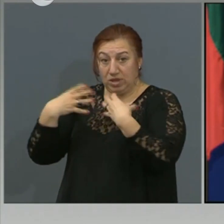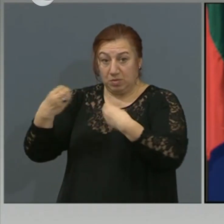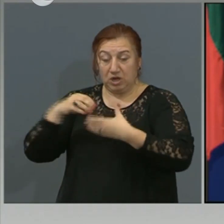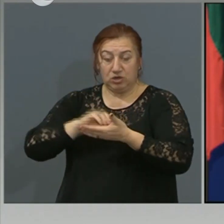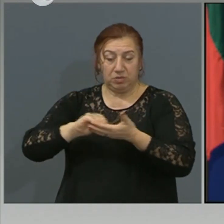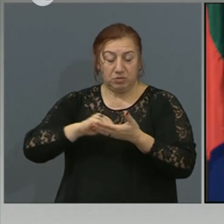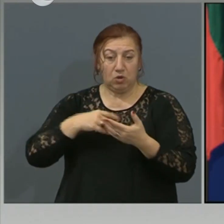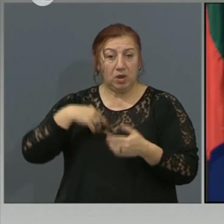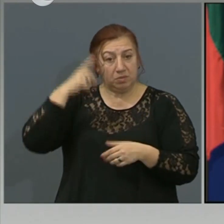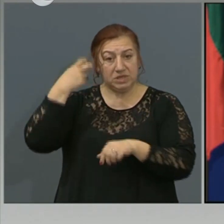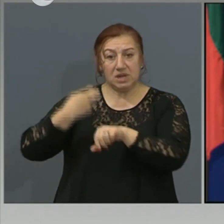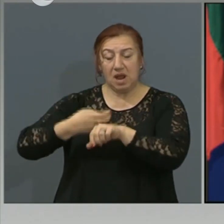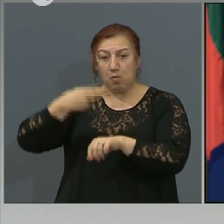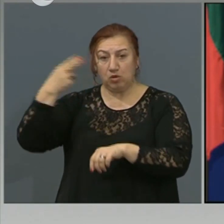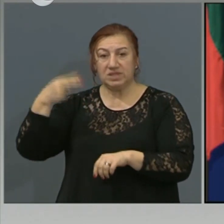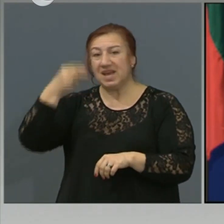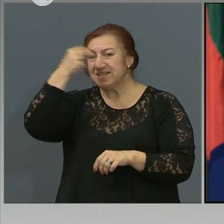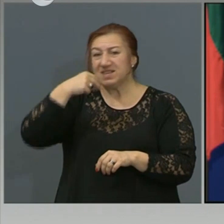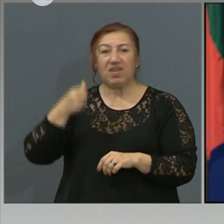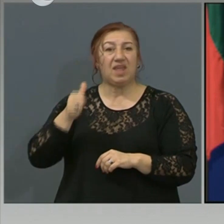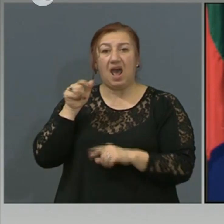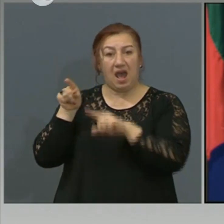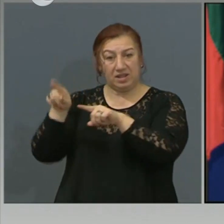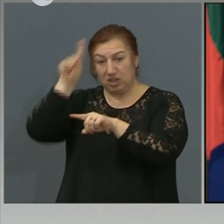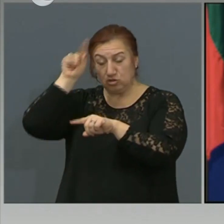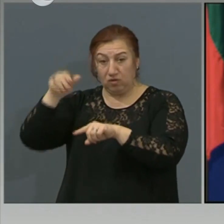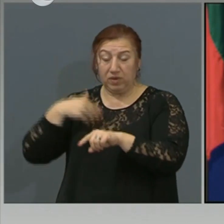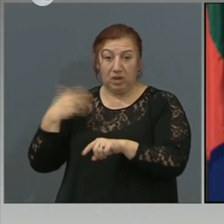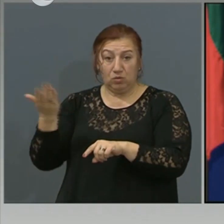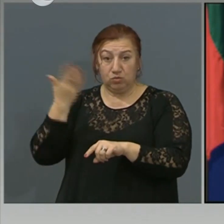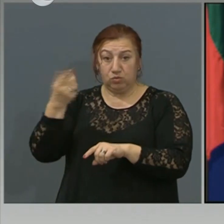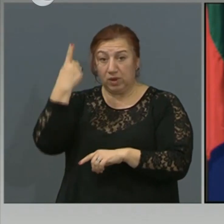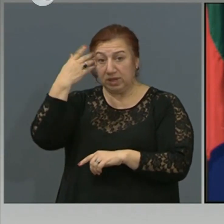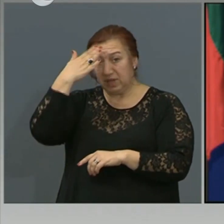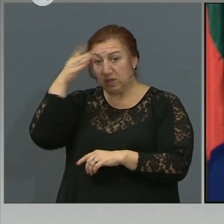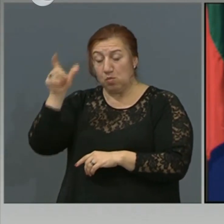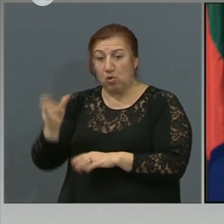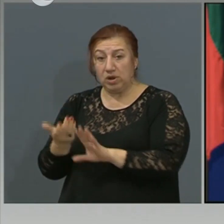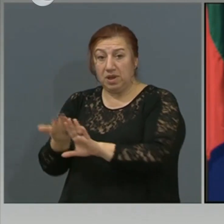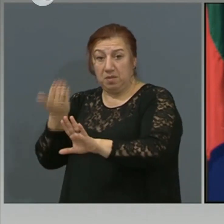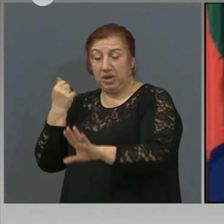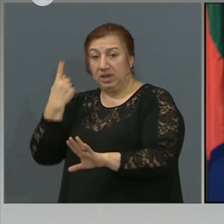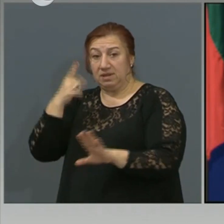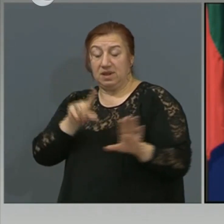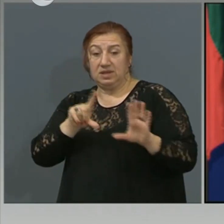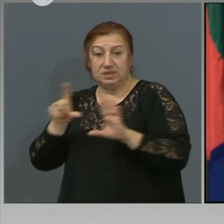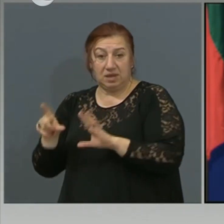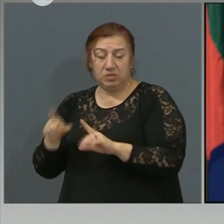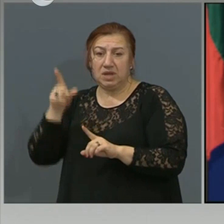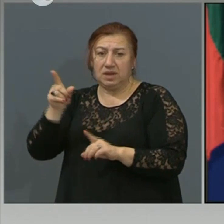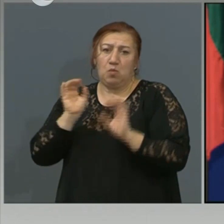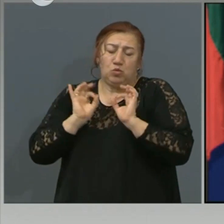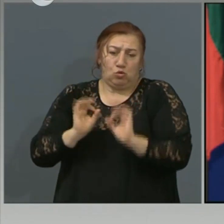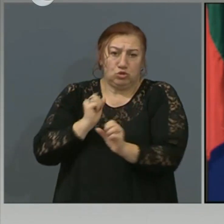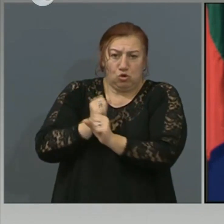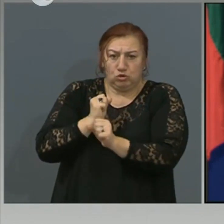Светаена мисля, че има болен от една седмица. Дебюта, въпреки че те вече много сериозно работят